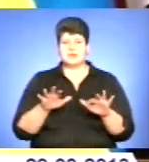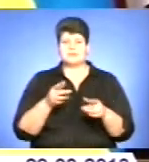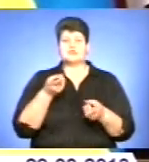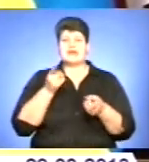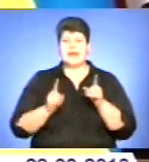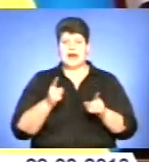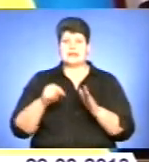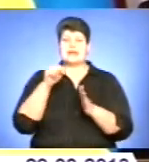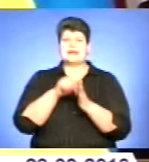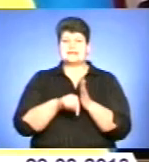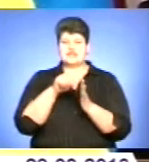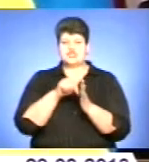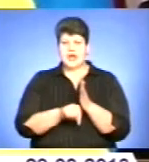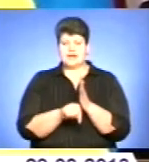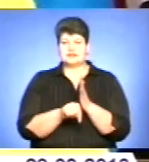означає